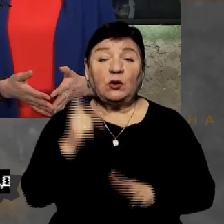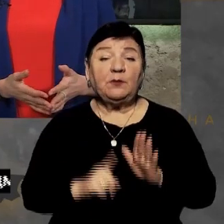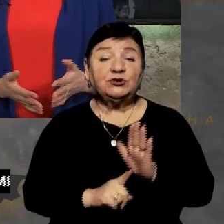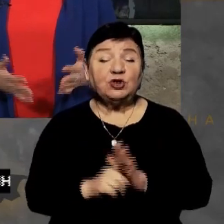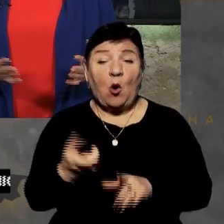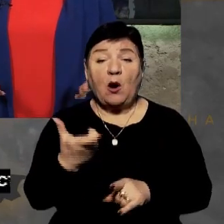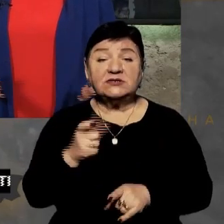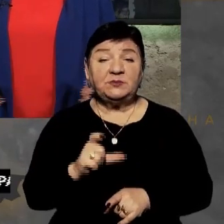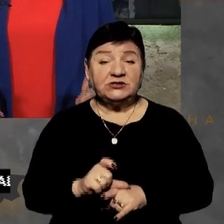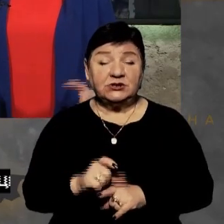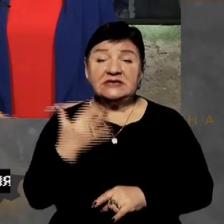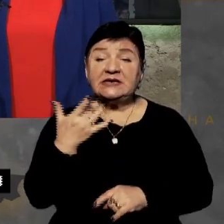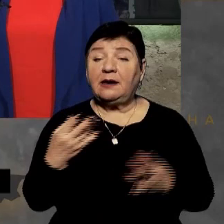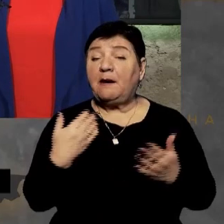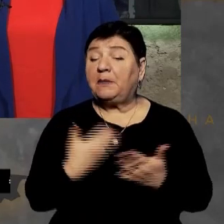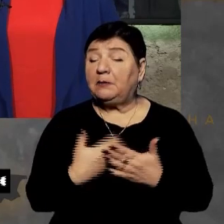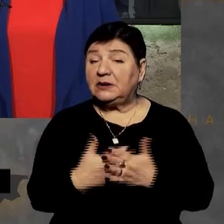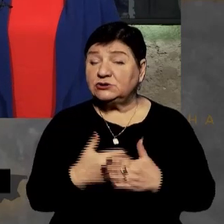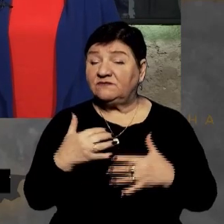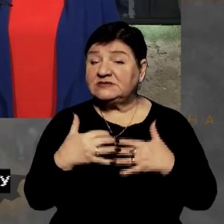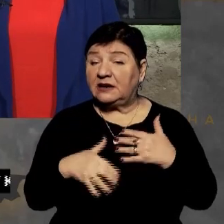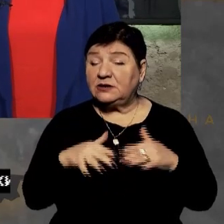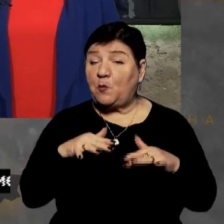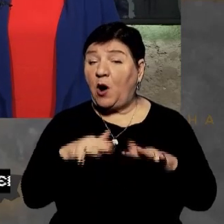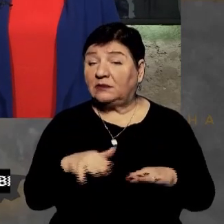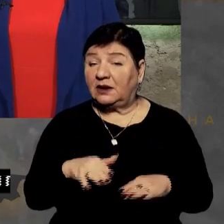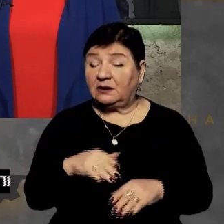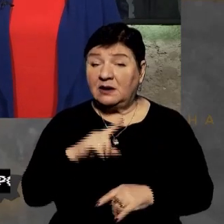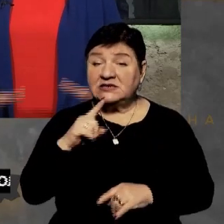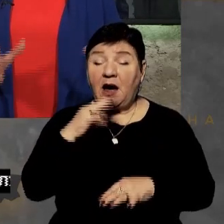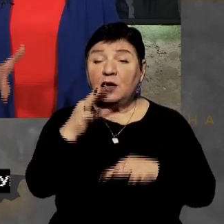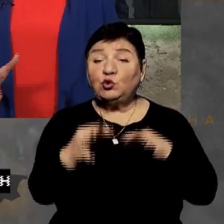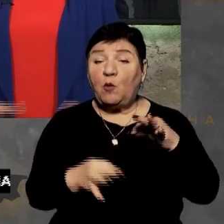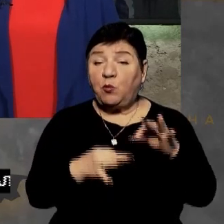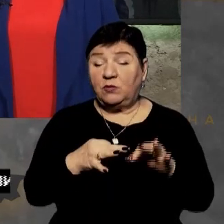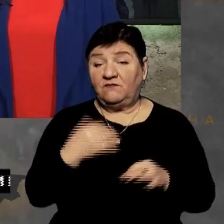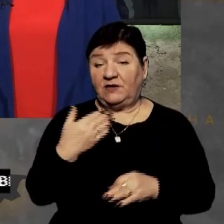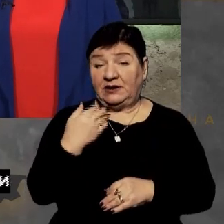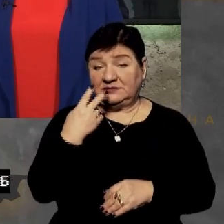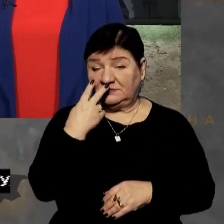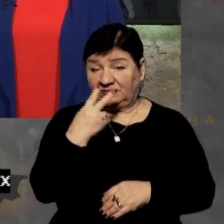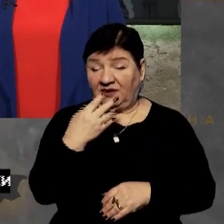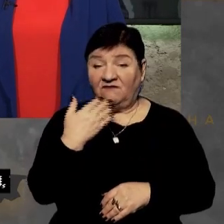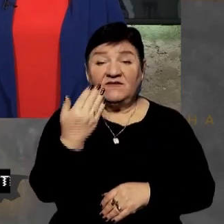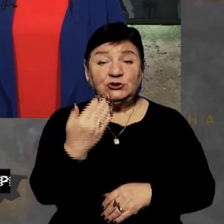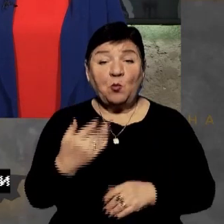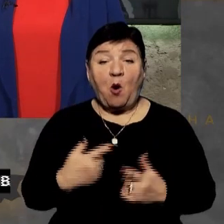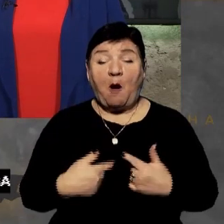збільшення? Скільки приблизно зараз в середньому атак за добу ви помічаєте в вашому підрозділі?